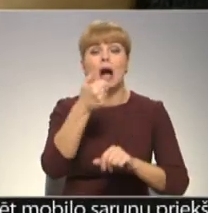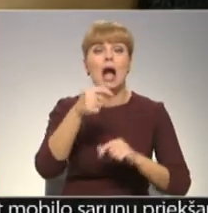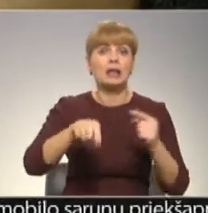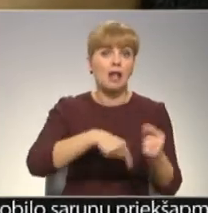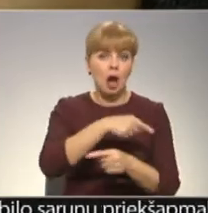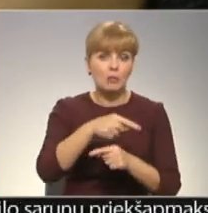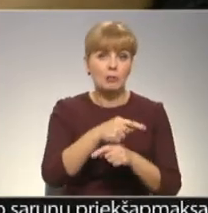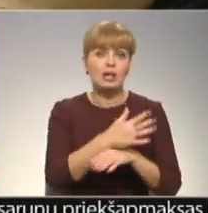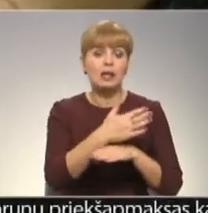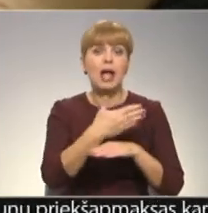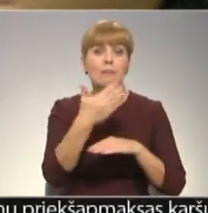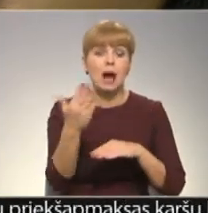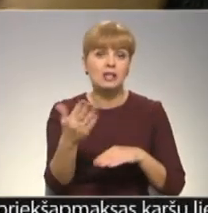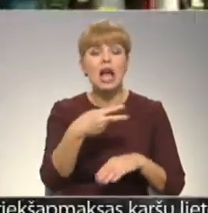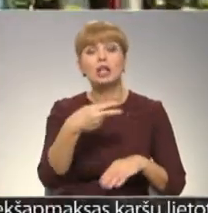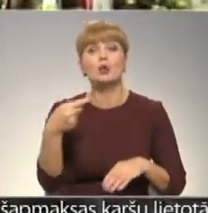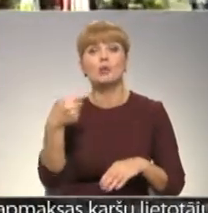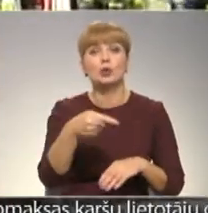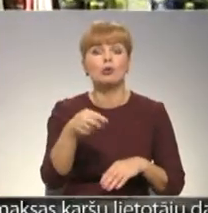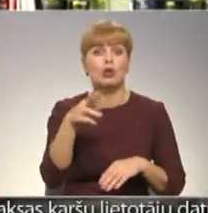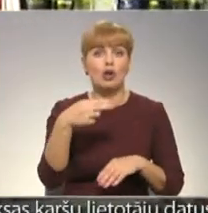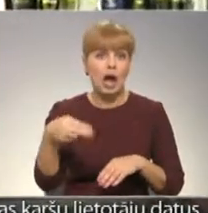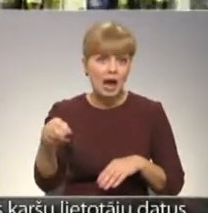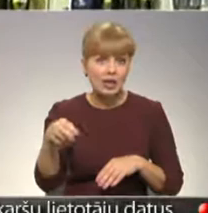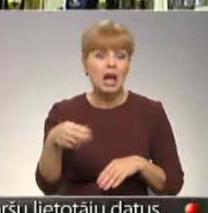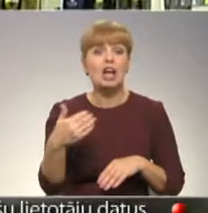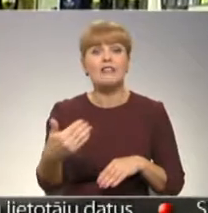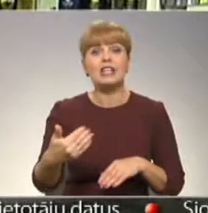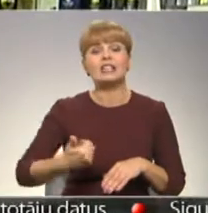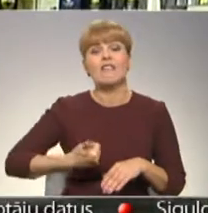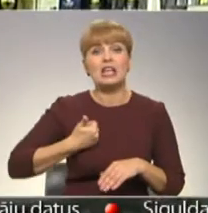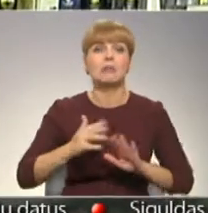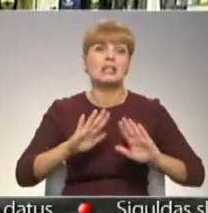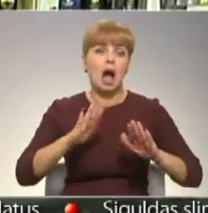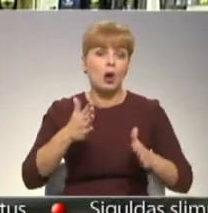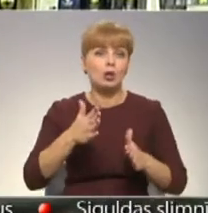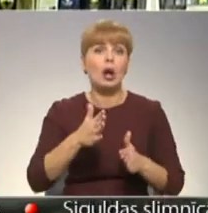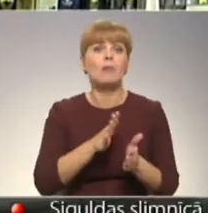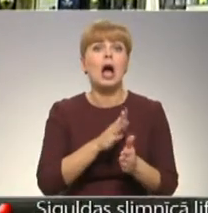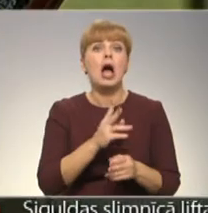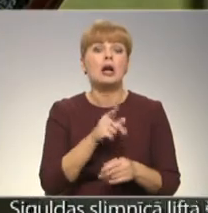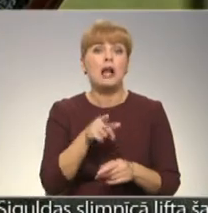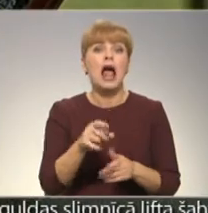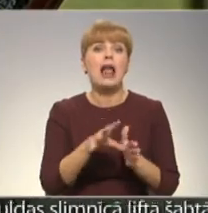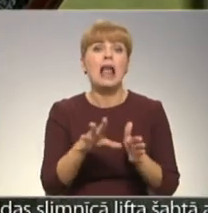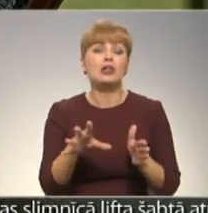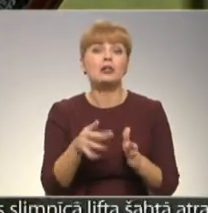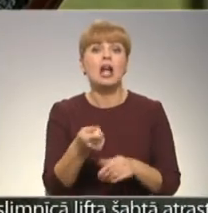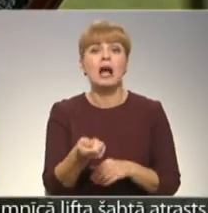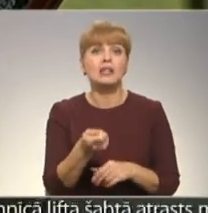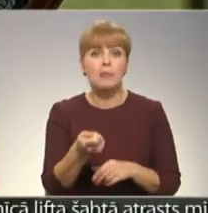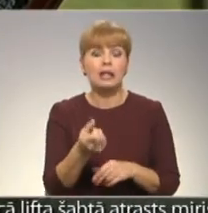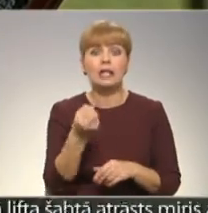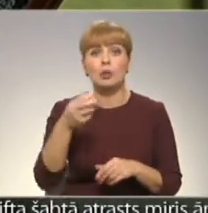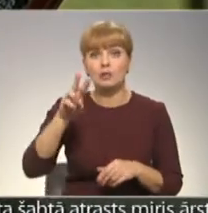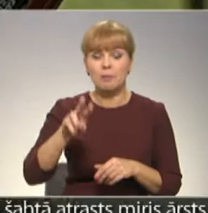Ja tas nepārsniec 200 tūkstošus eiro, kasījā valkas aliansa gadījumā, tad uzņēmumam jālieto elektroniskais kasas aparāts. Ja 12